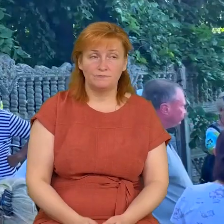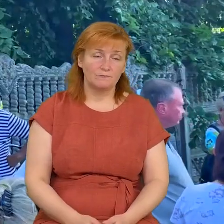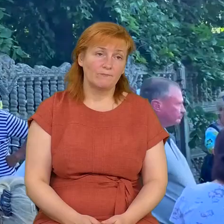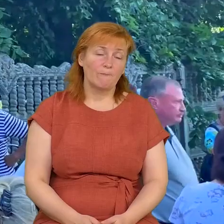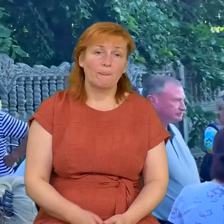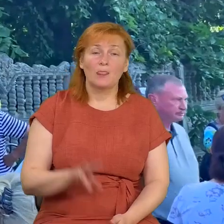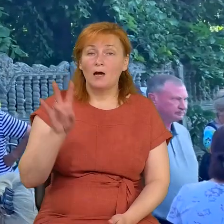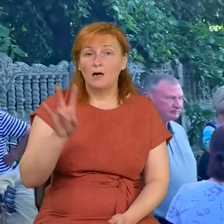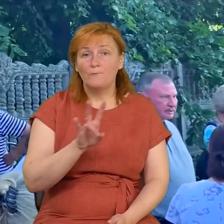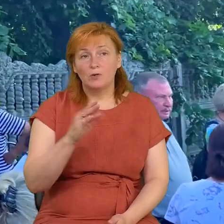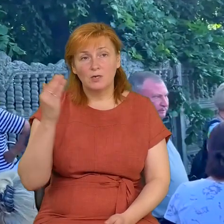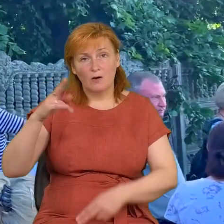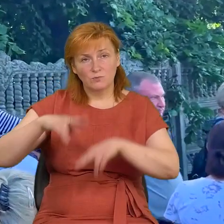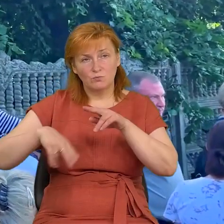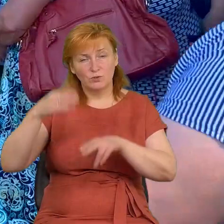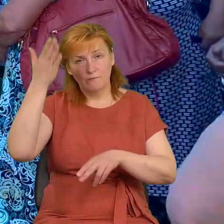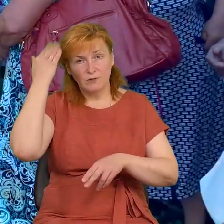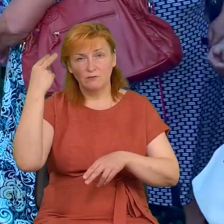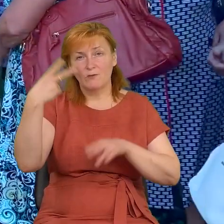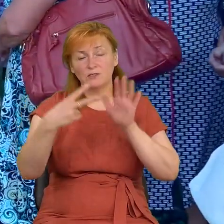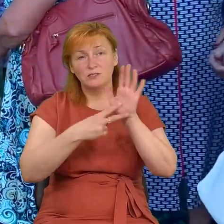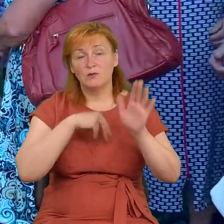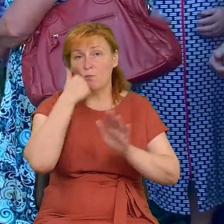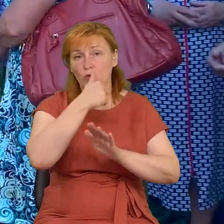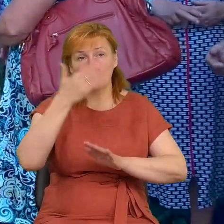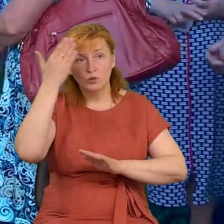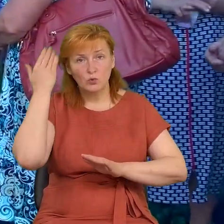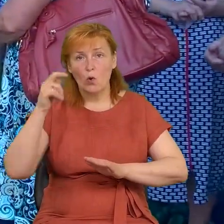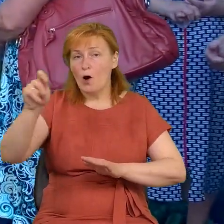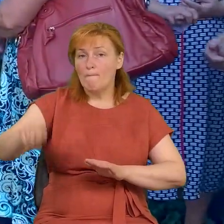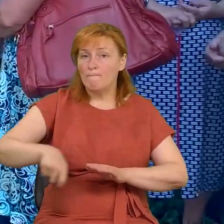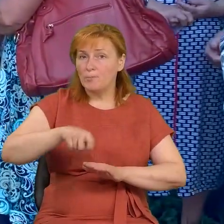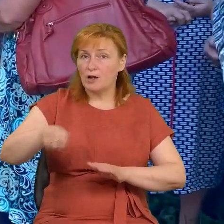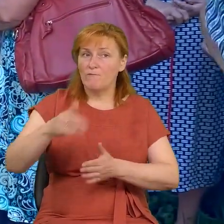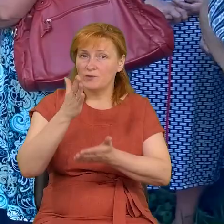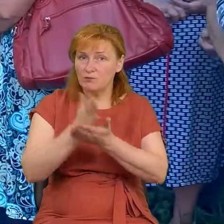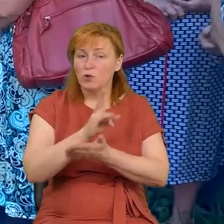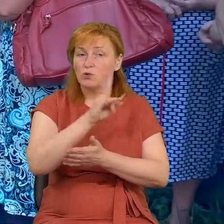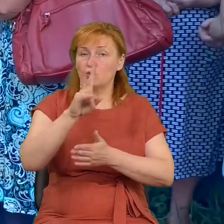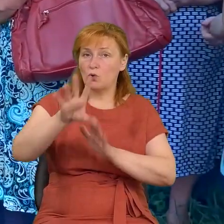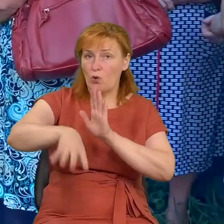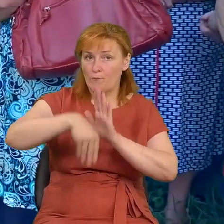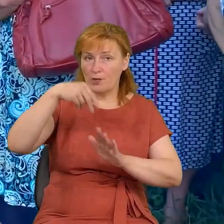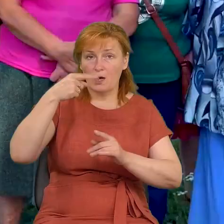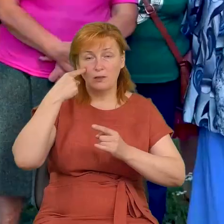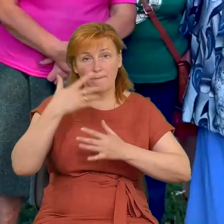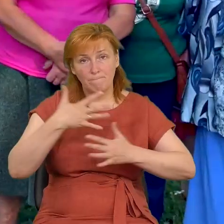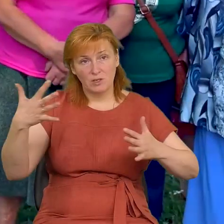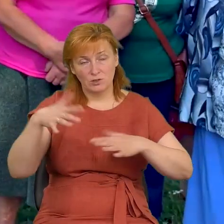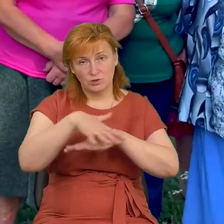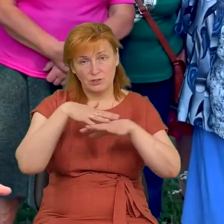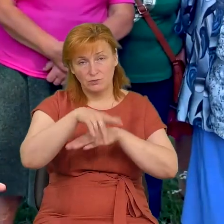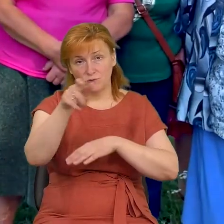Храм в Леновиці збудували 27 років тому. Правити в ньому мають ті, кого обрала більшість, вважає голова релігійних зборів.